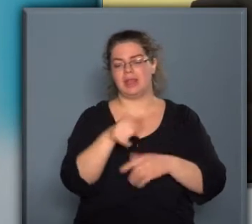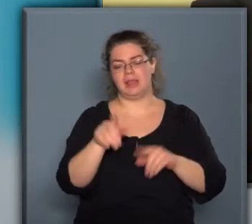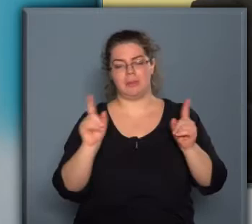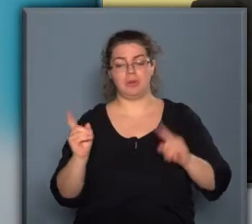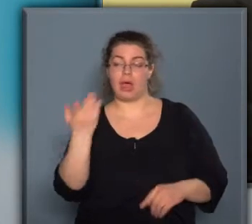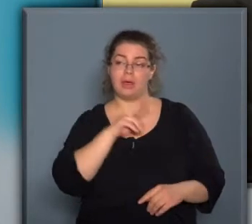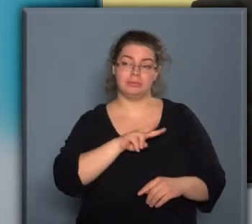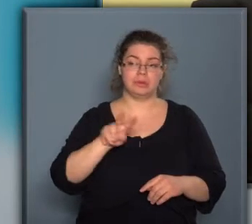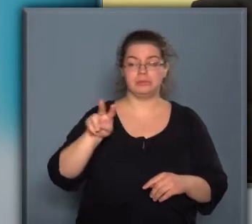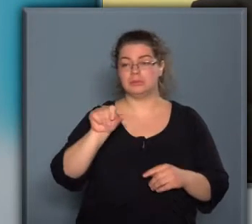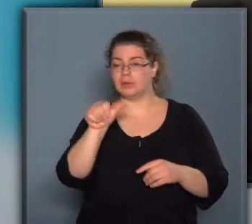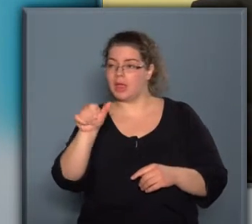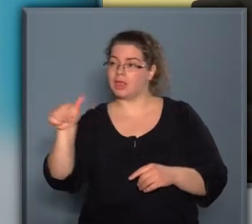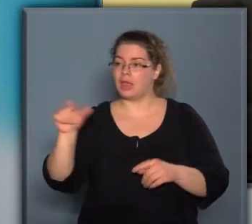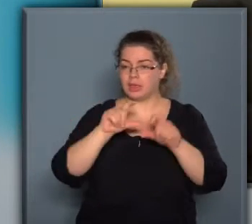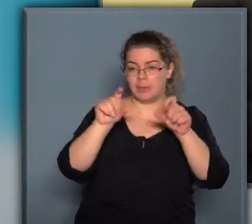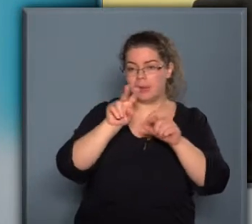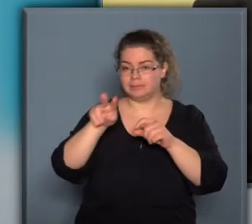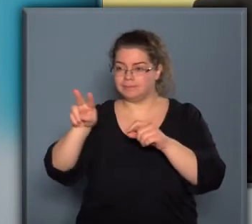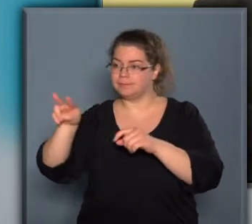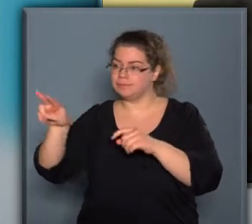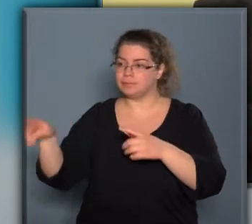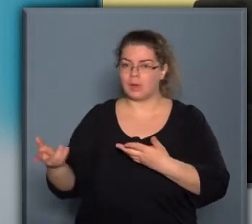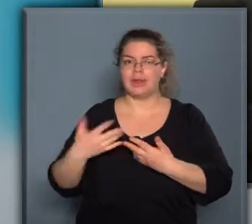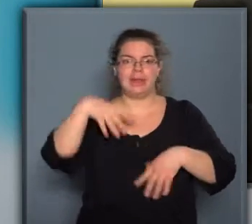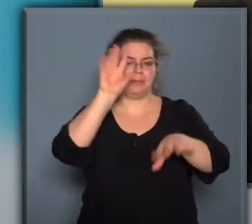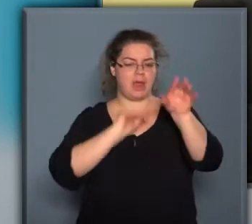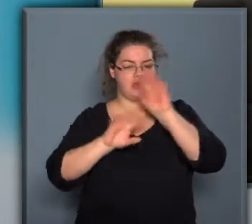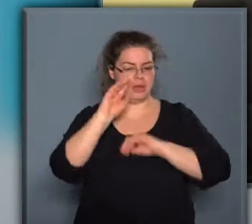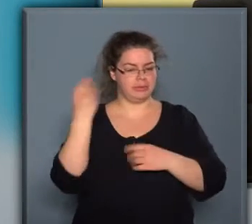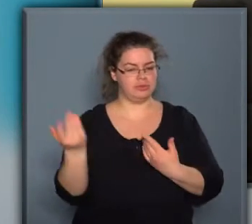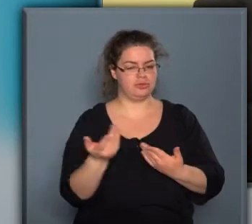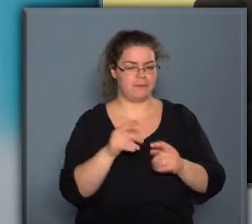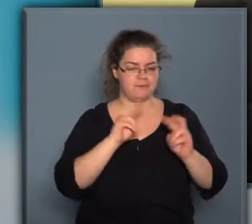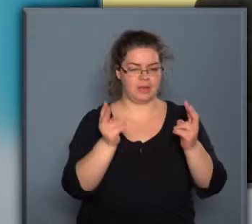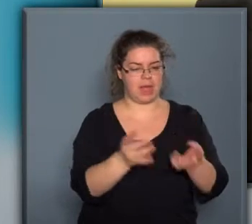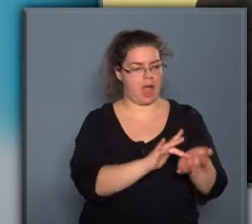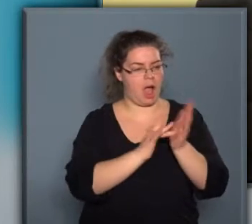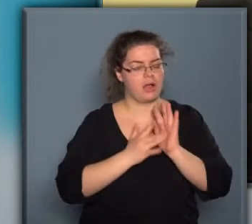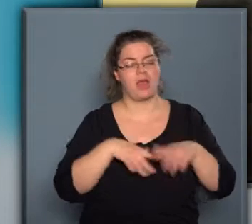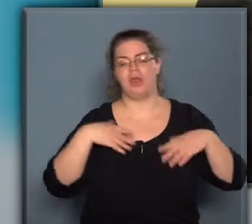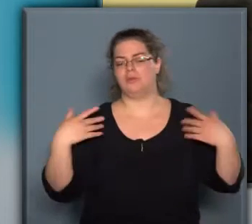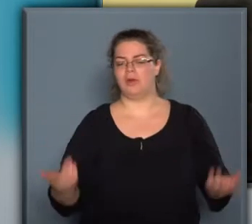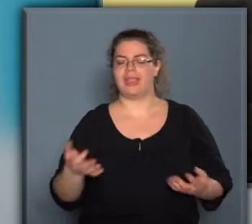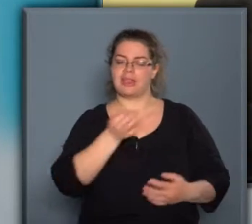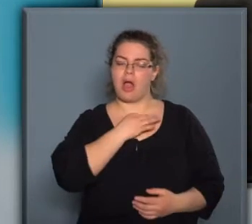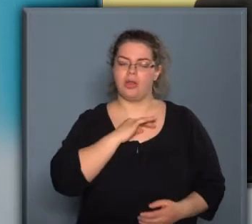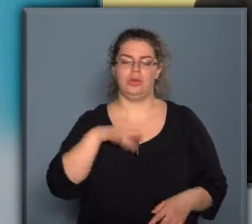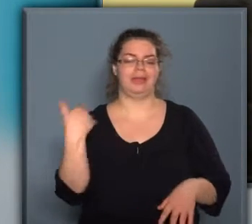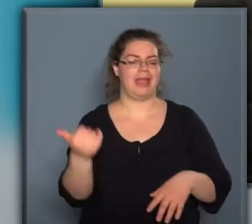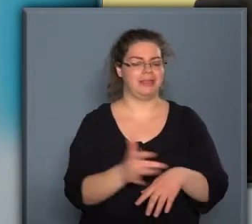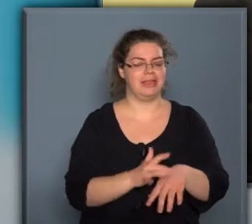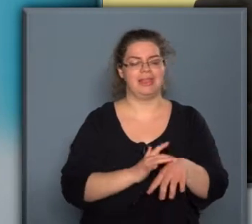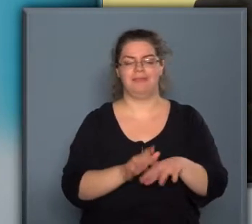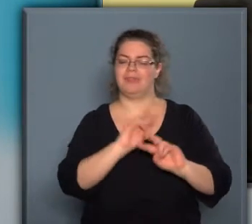mondatok, hiszen ha rápillantunk egy-egy képre, akár egy impressionista világ tárul elénk, vagy akár egy hangulat, egy